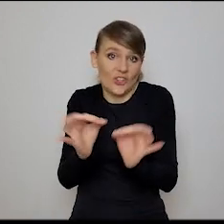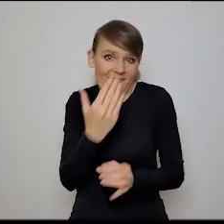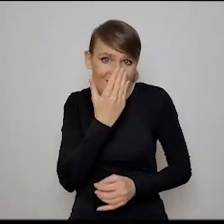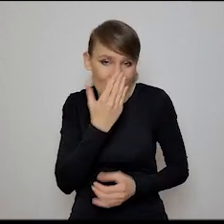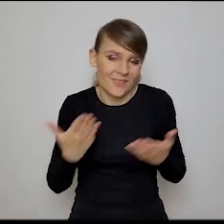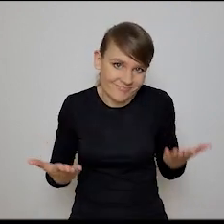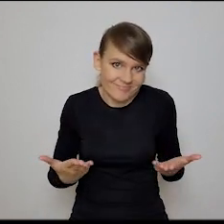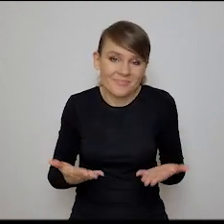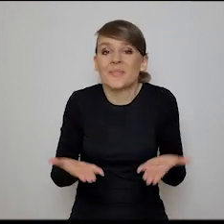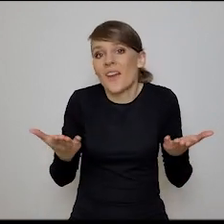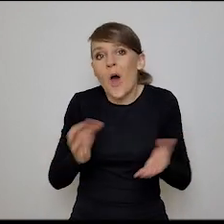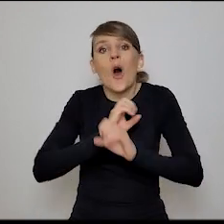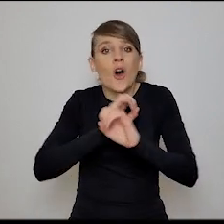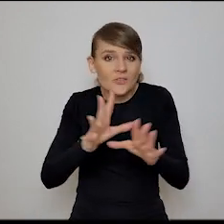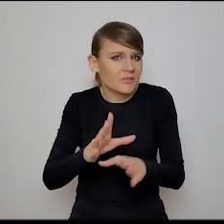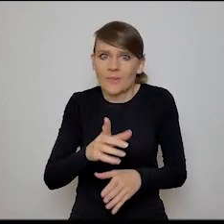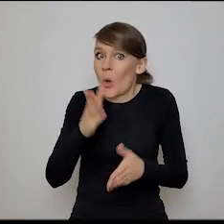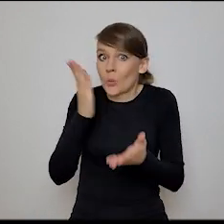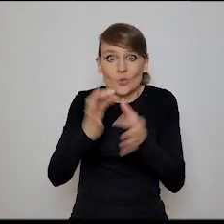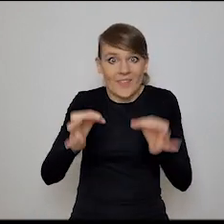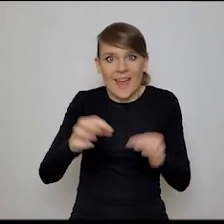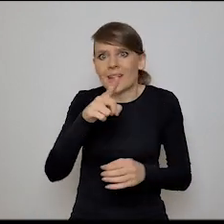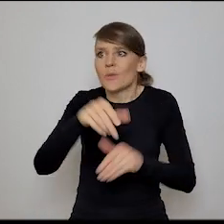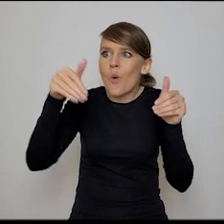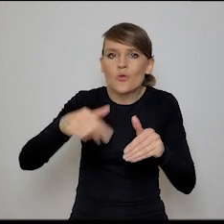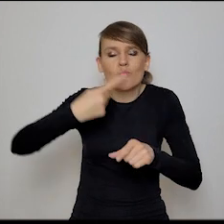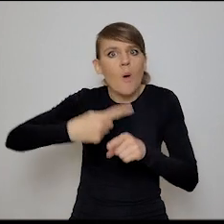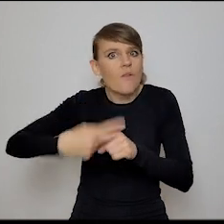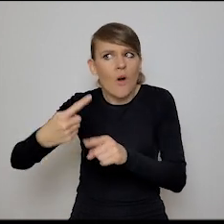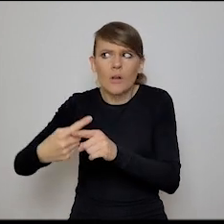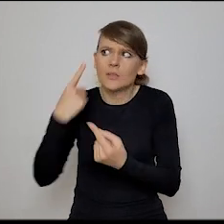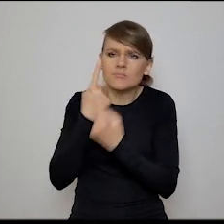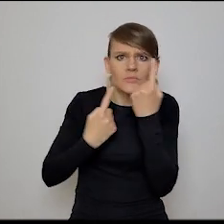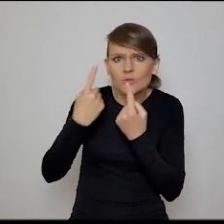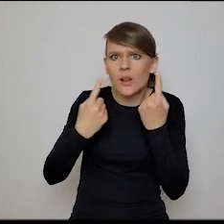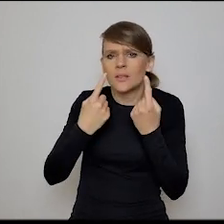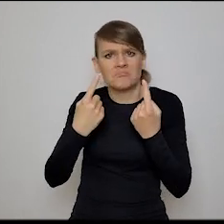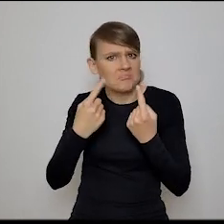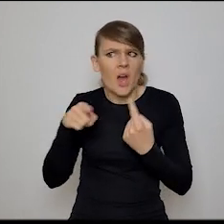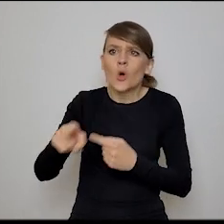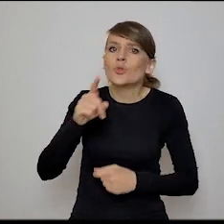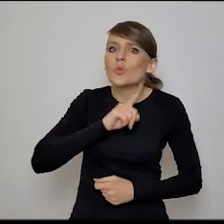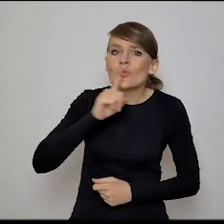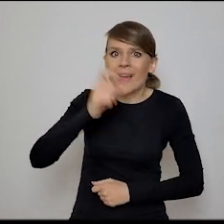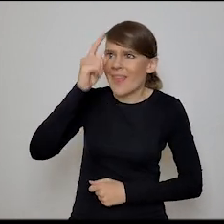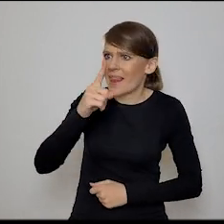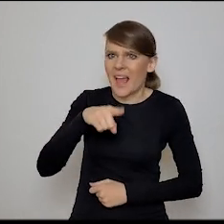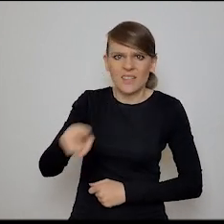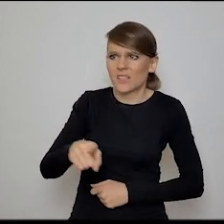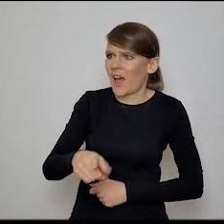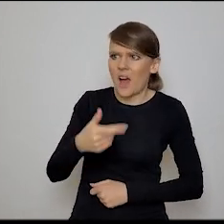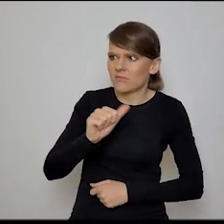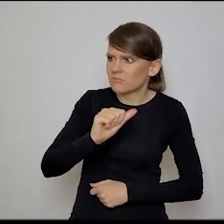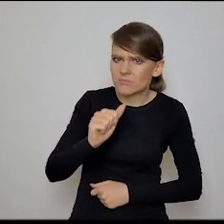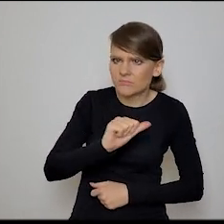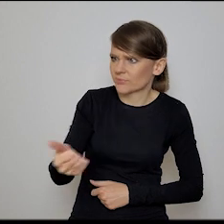znaczy taki, że oczywiście możesz sobie już teraz zacząć wyodrębniać powoli takie przestrzenie, gdzie ta sztuczna inteligencja jest tak dobra, że jest trochę